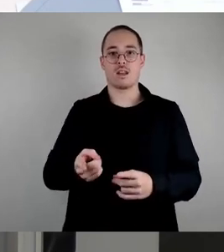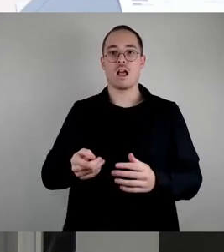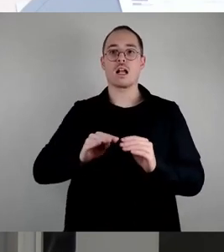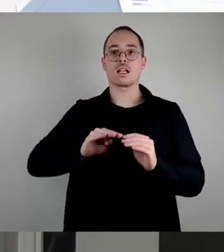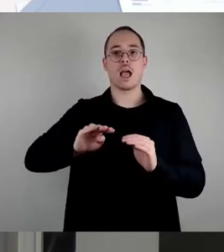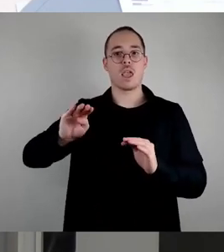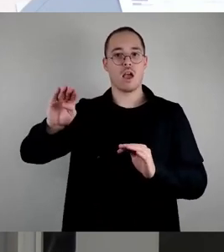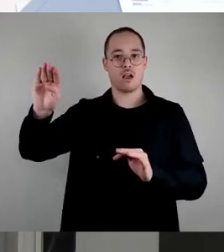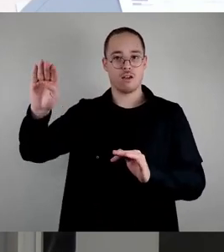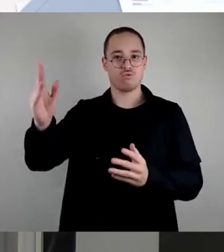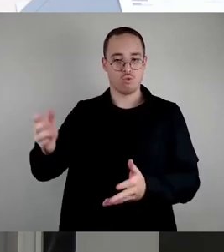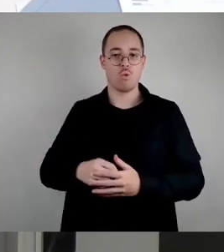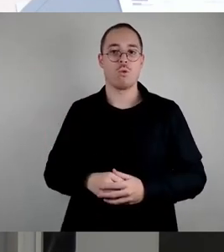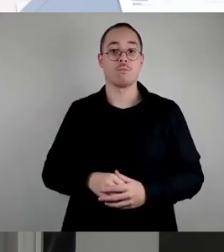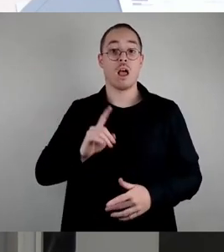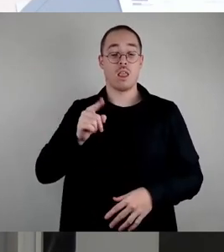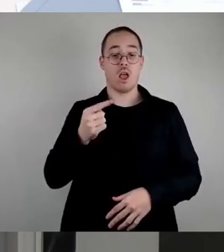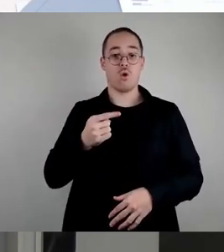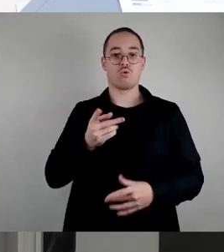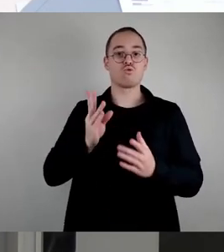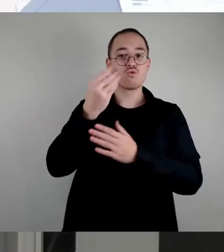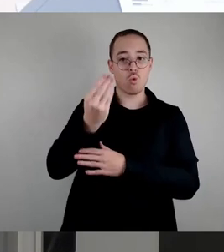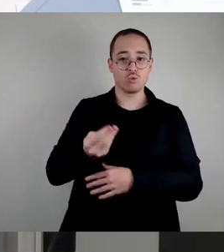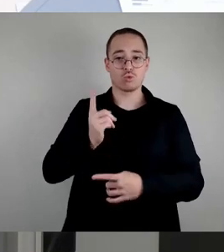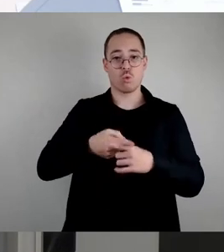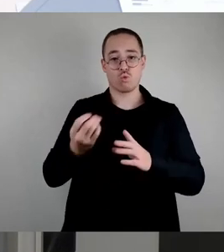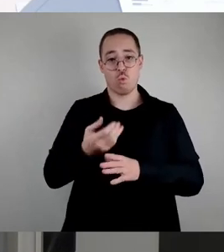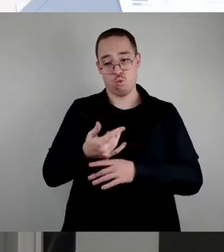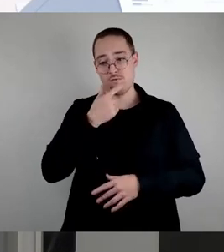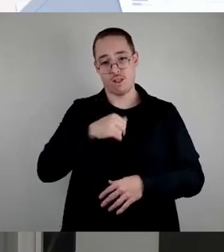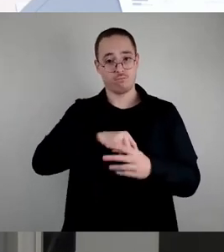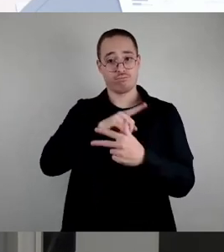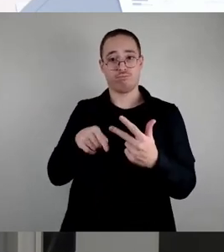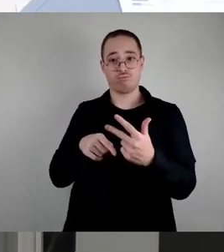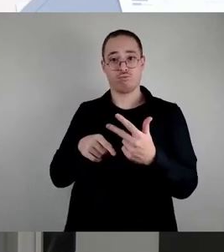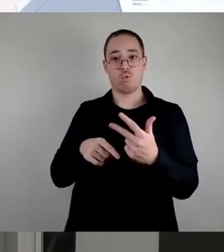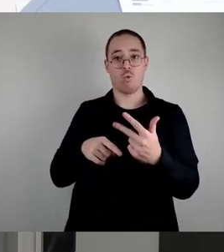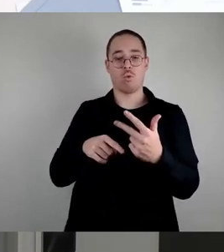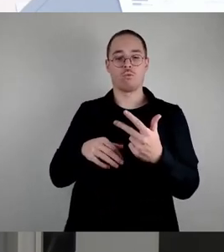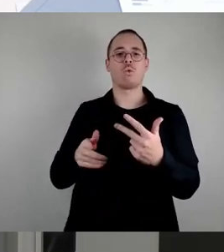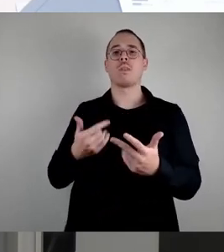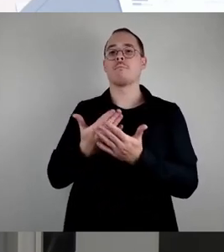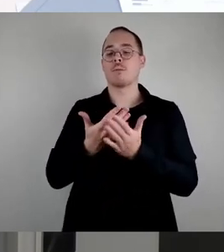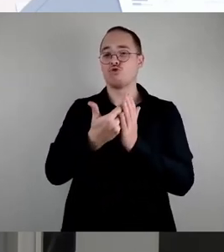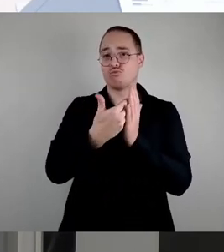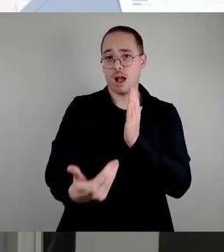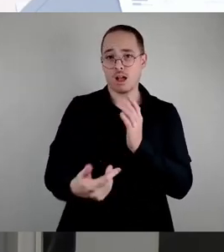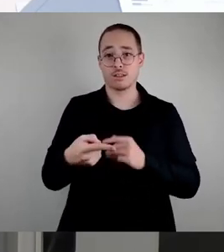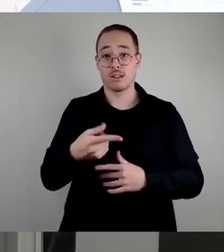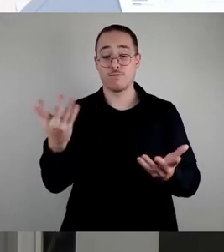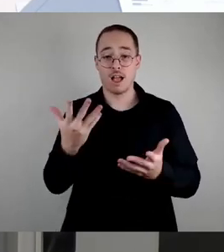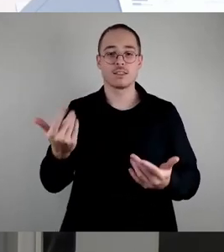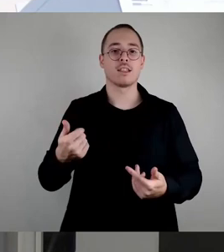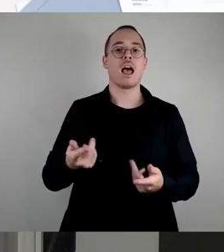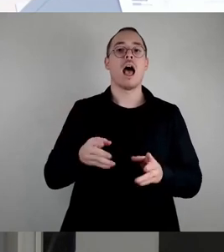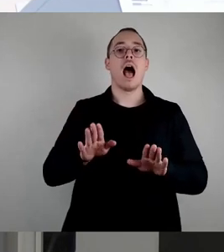Und die Sprachen, an die wir gedacht haben, sind die Arabisch, Ukrainisch, Türkisch,